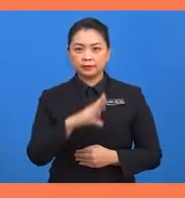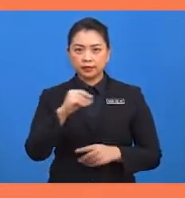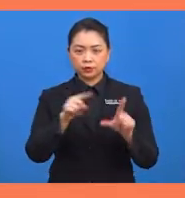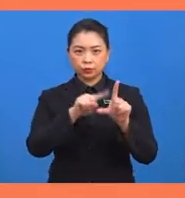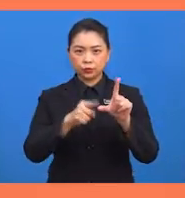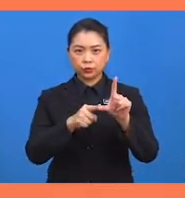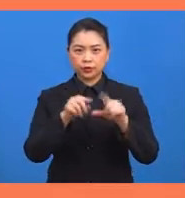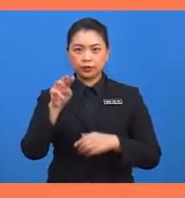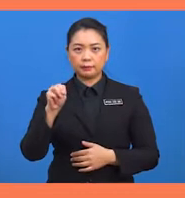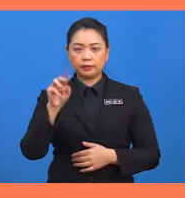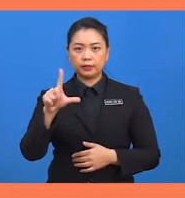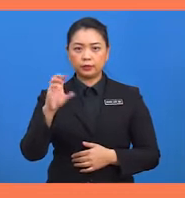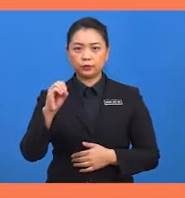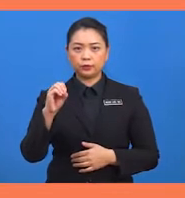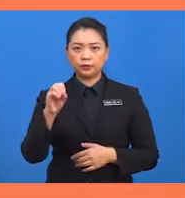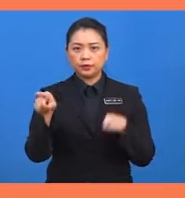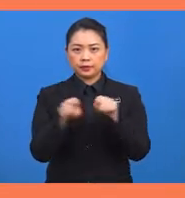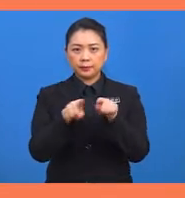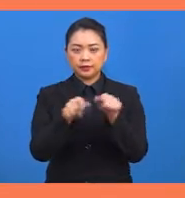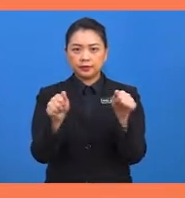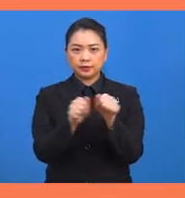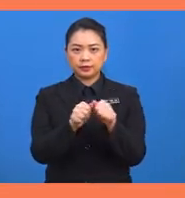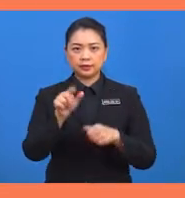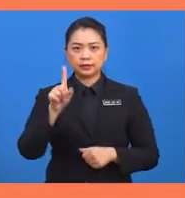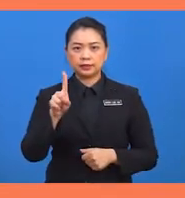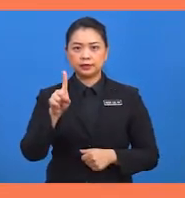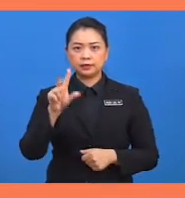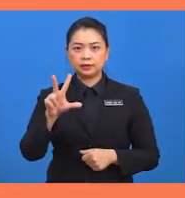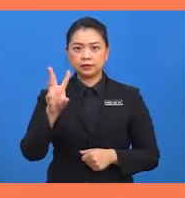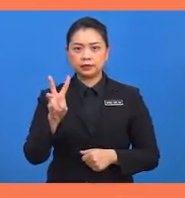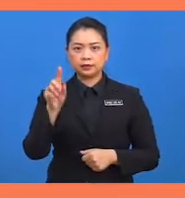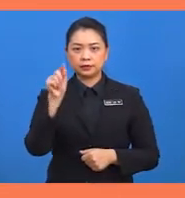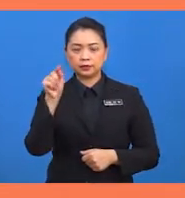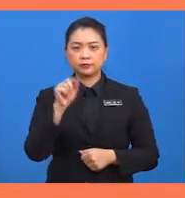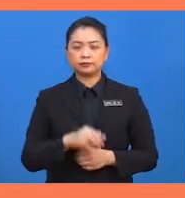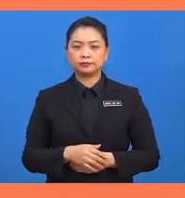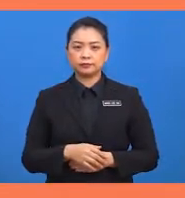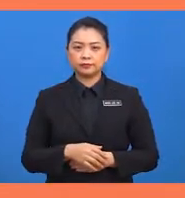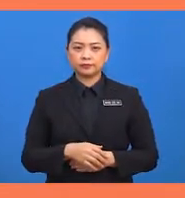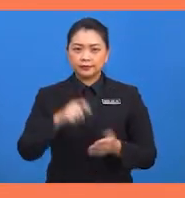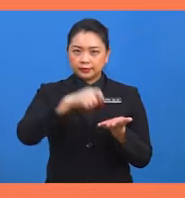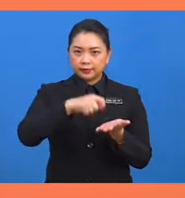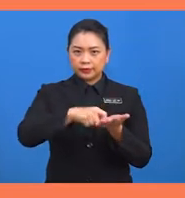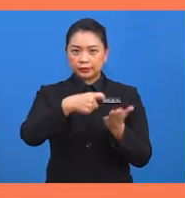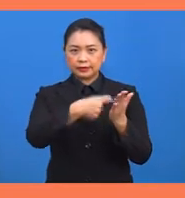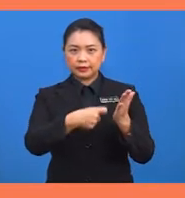darjah dan sudut MLO sama dengan 136 darjah. Hitung